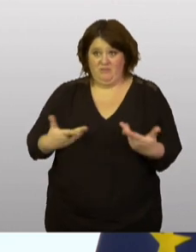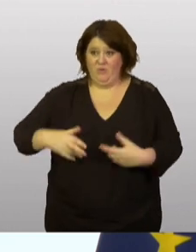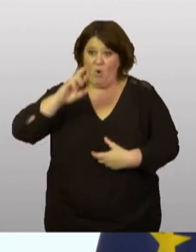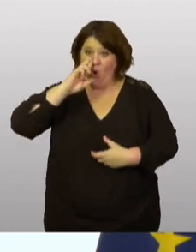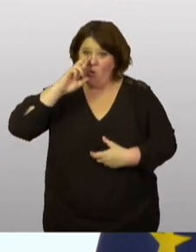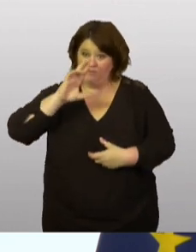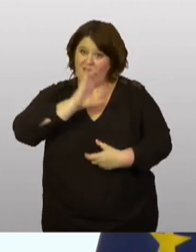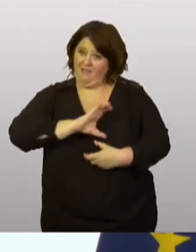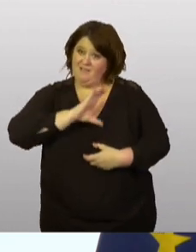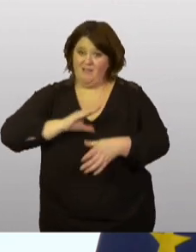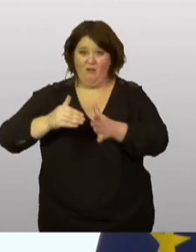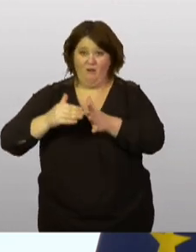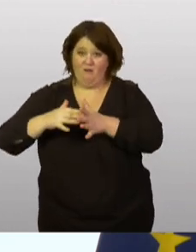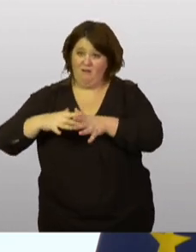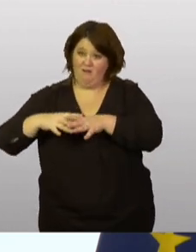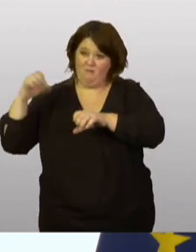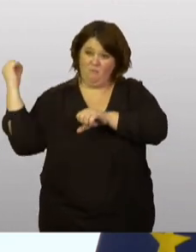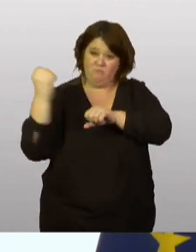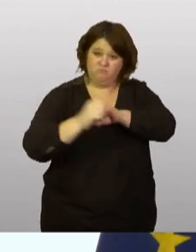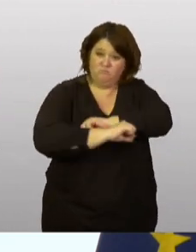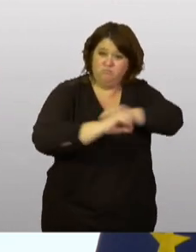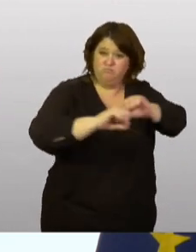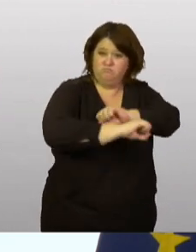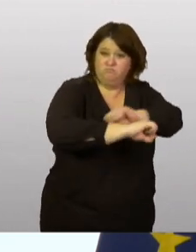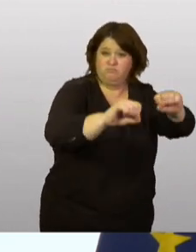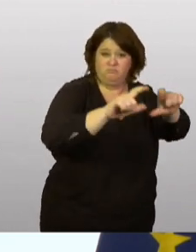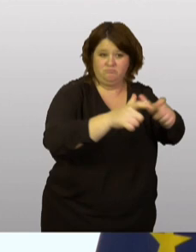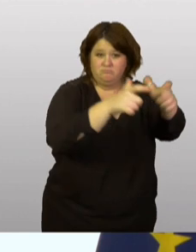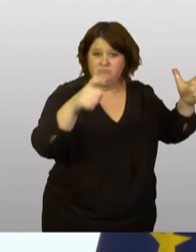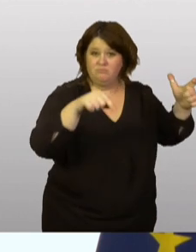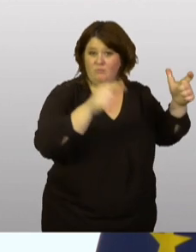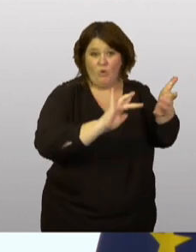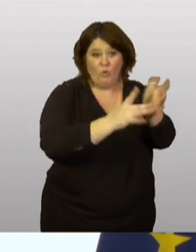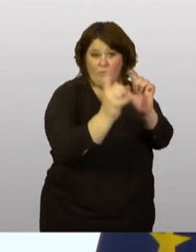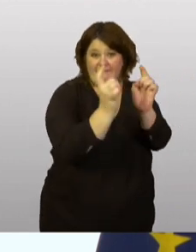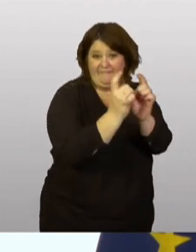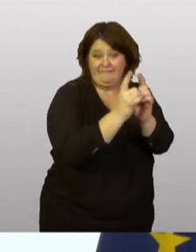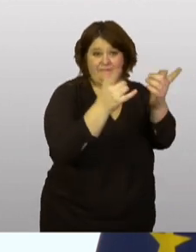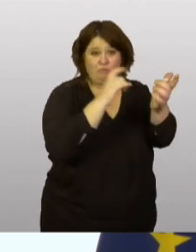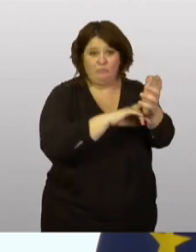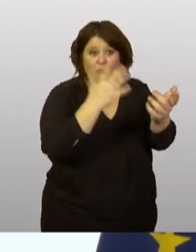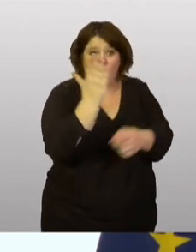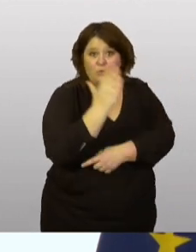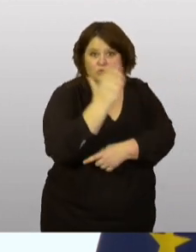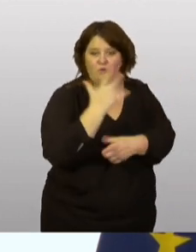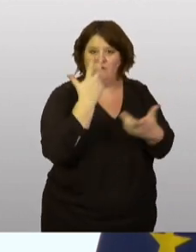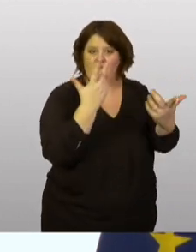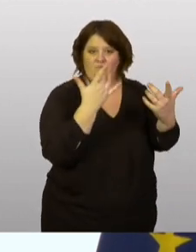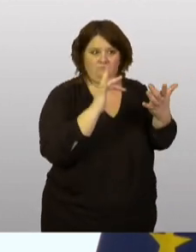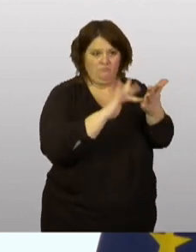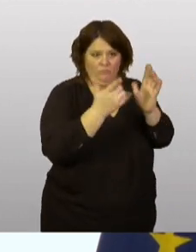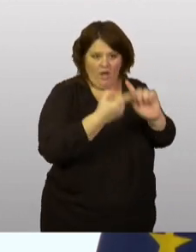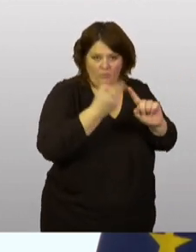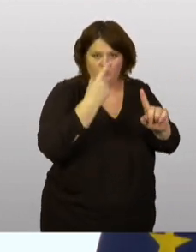essaie de détruire sans vergogne toute l'infrastructure critique de tout notre pays.